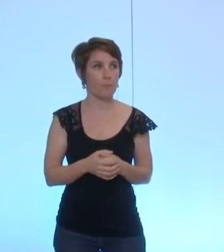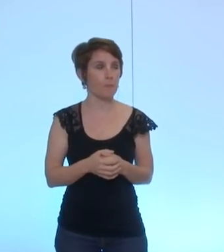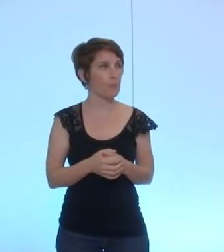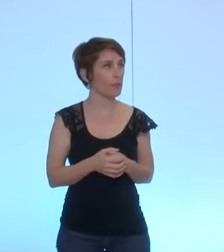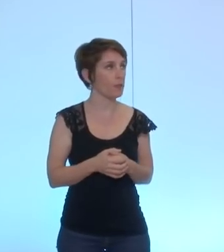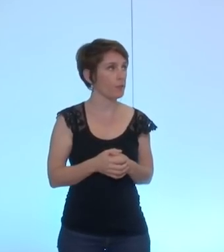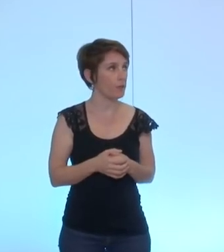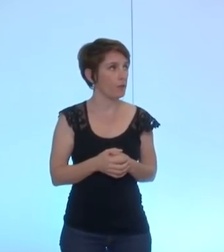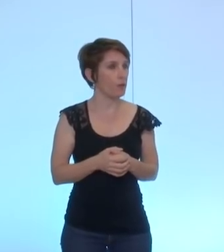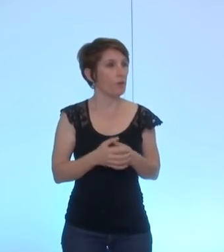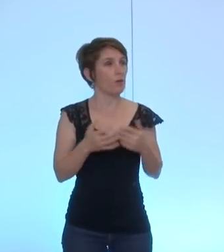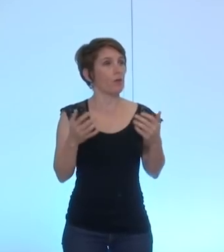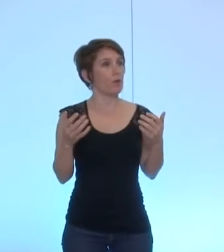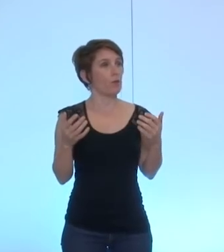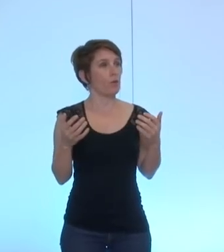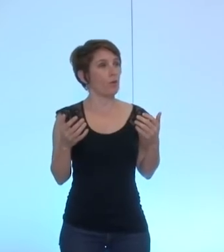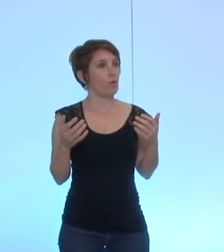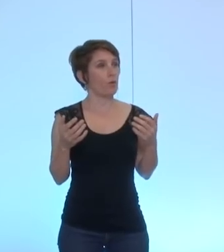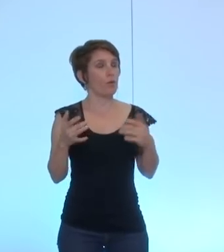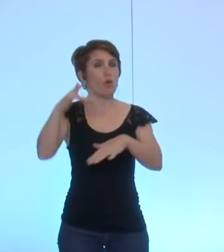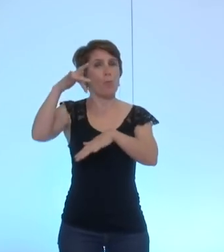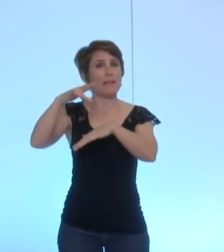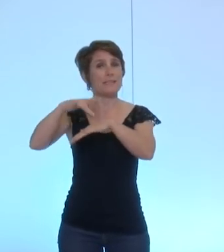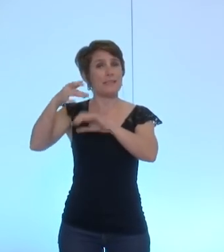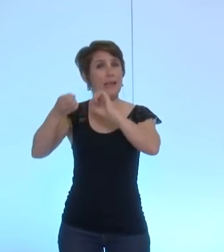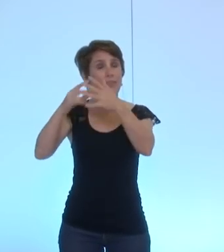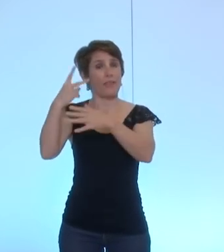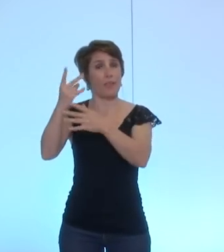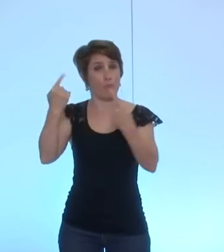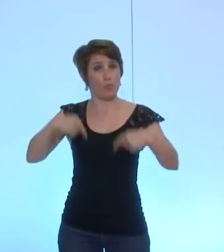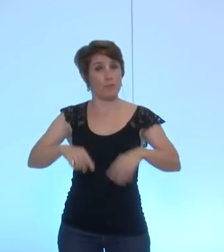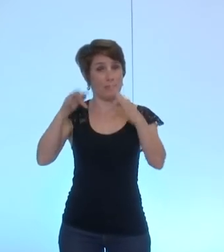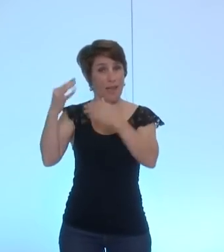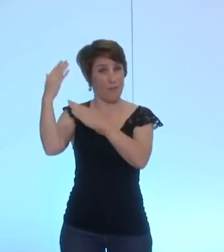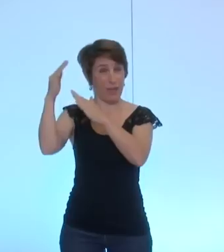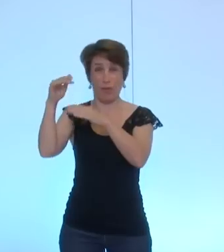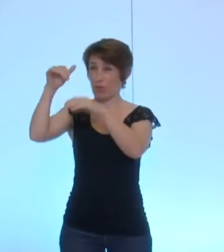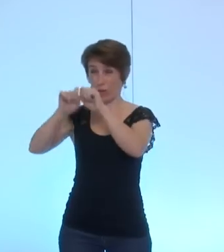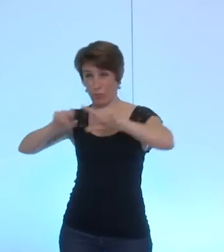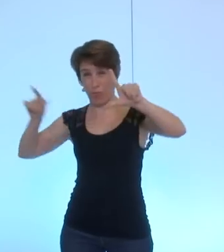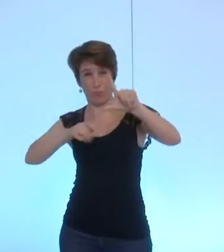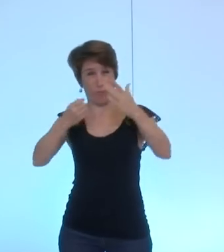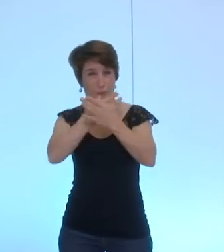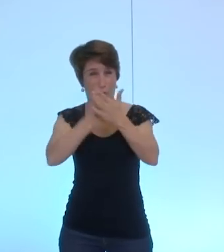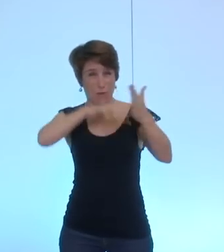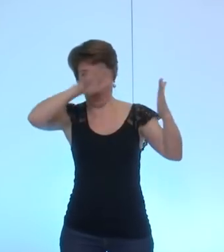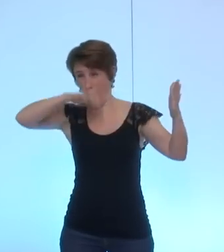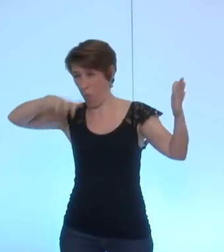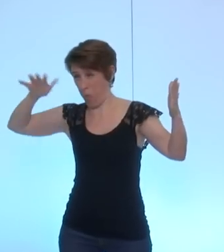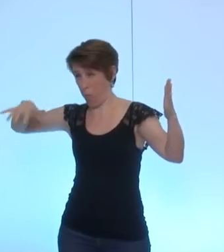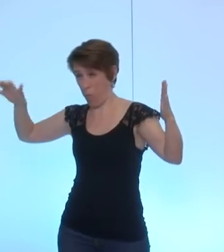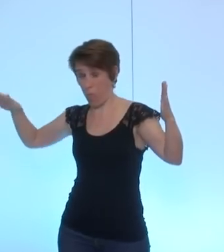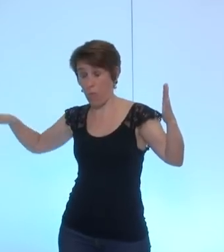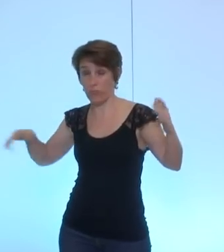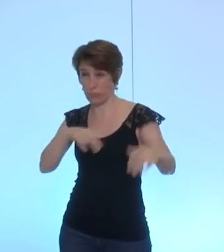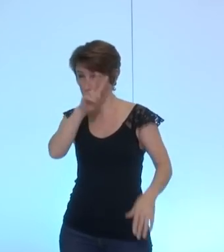des sites des uns et des autres en particulier du ministère des affaires étrangères qui foisonnent d'informations moi il me semble qu'il